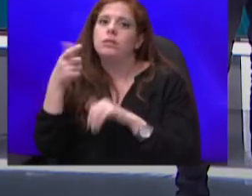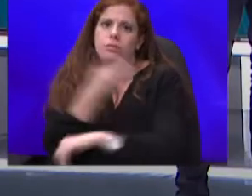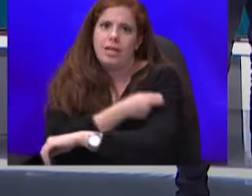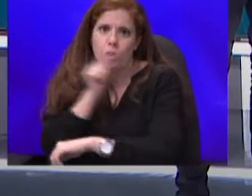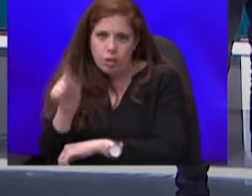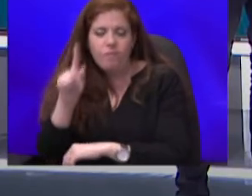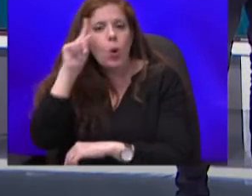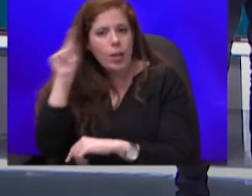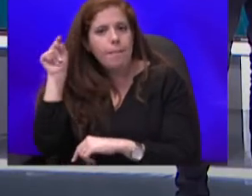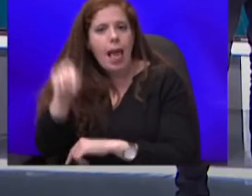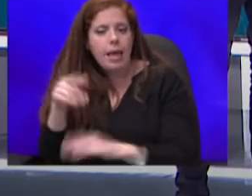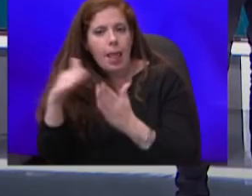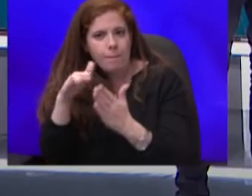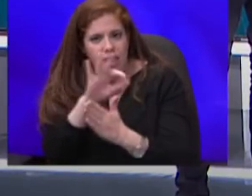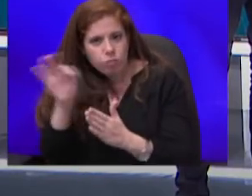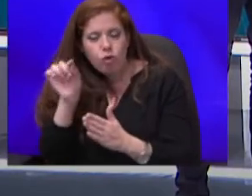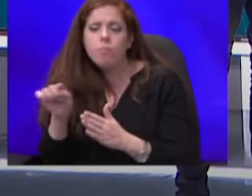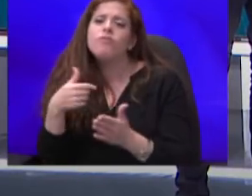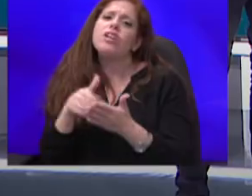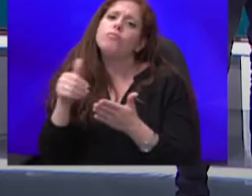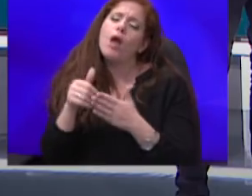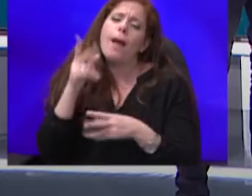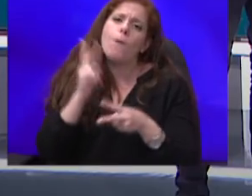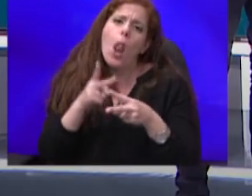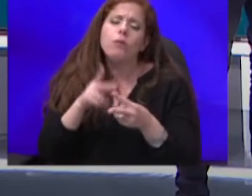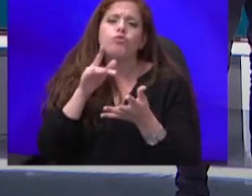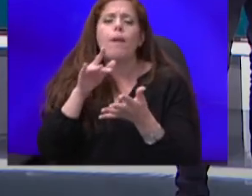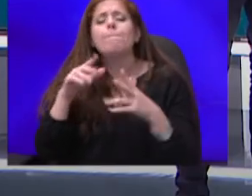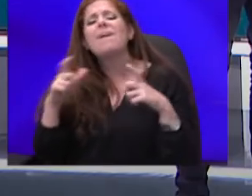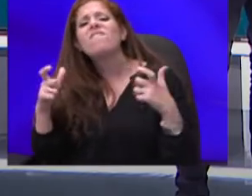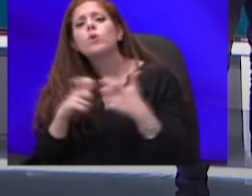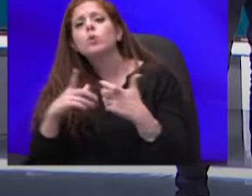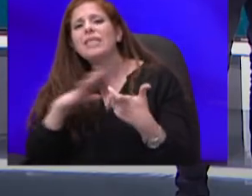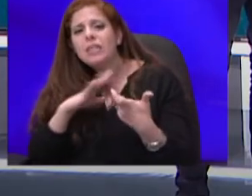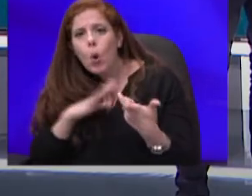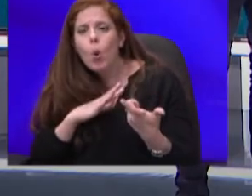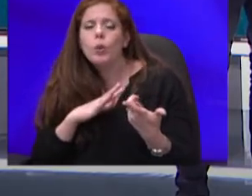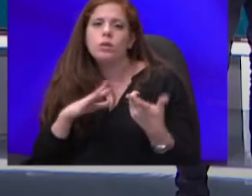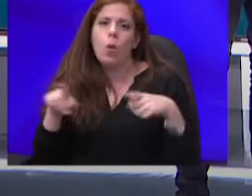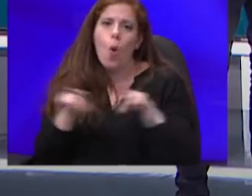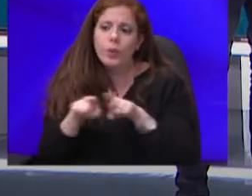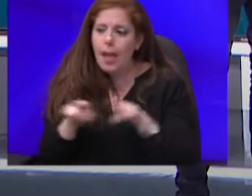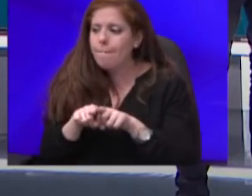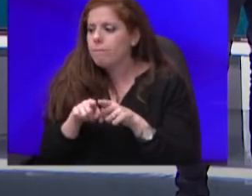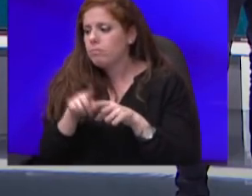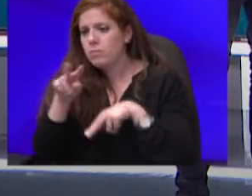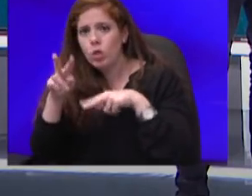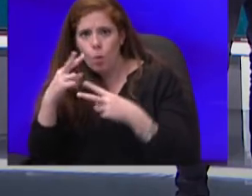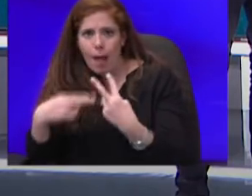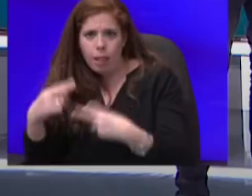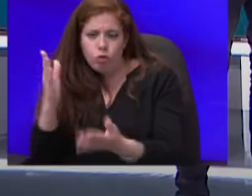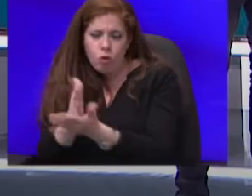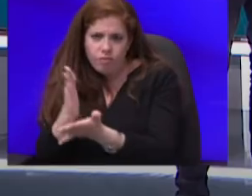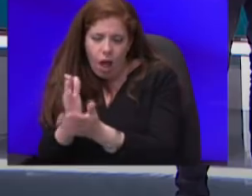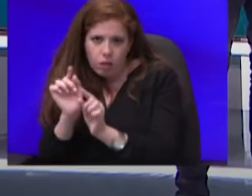ונמשיך עם חולים שנמצאים בקבוצות הסיכון, אותם מטופלים שאנחנו כבר הגענו אליהם, גם